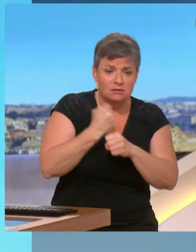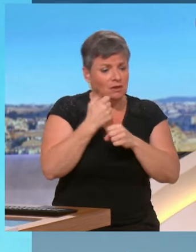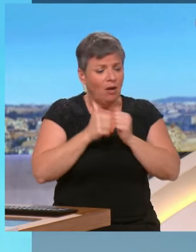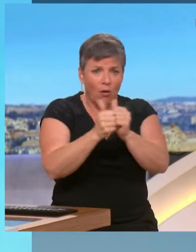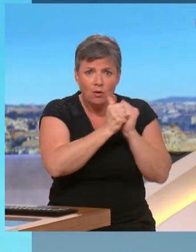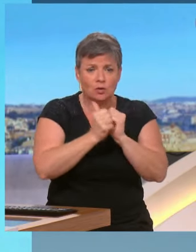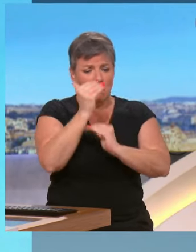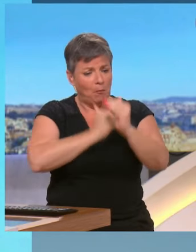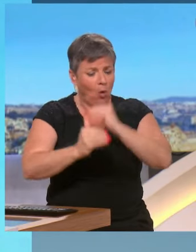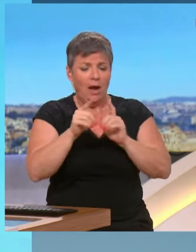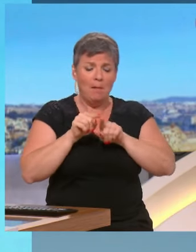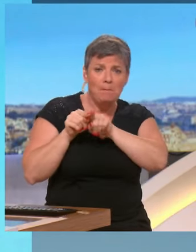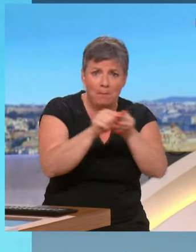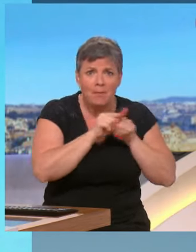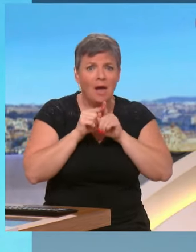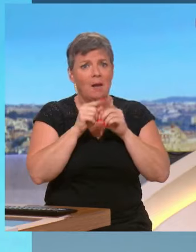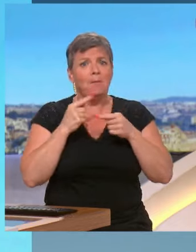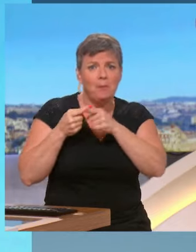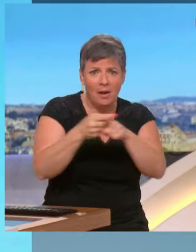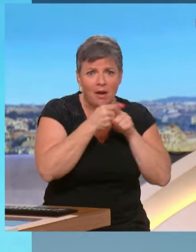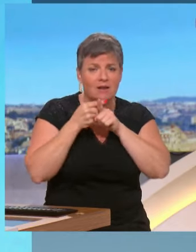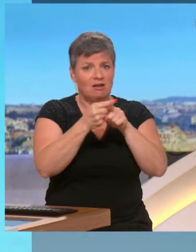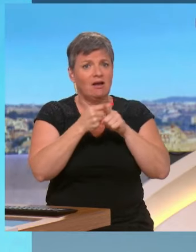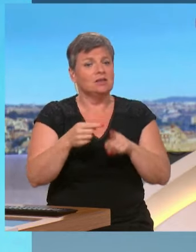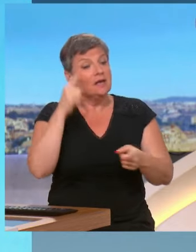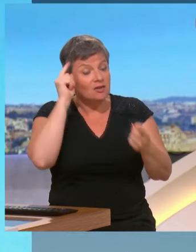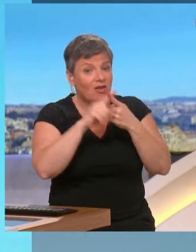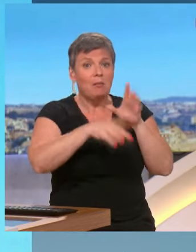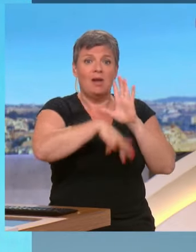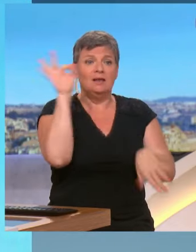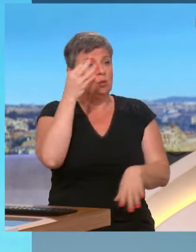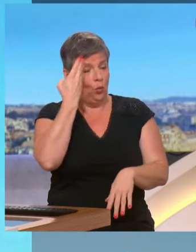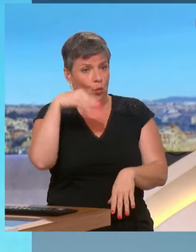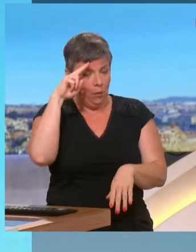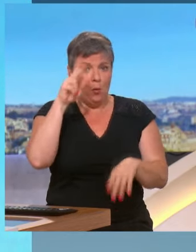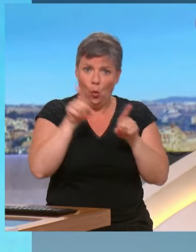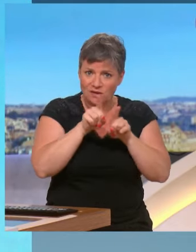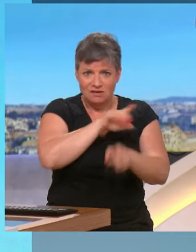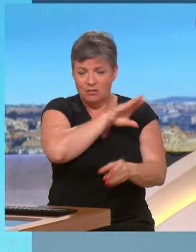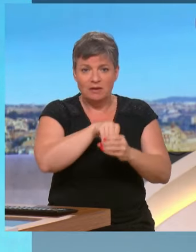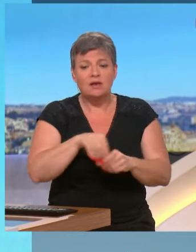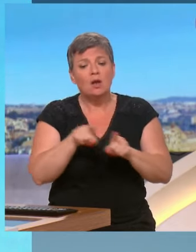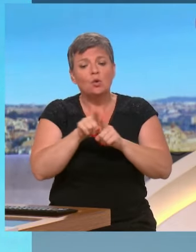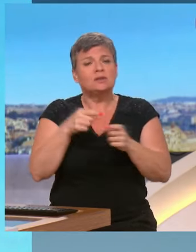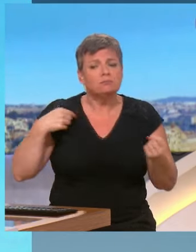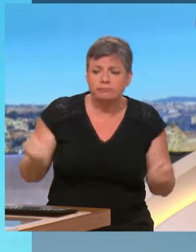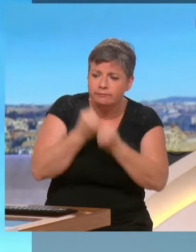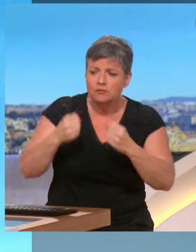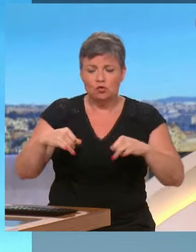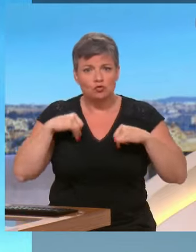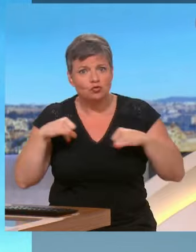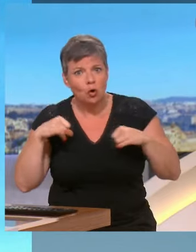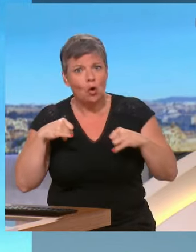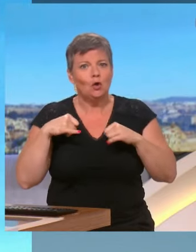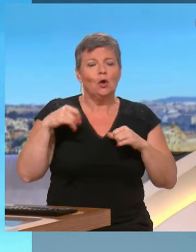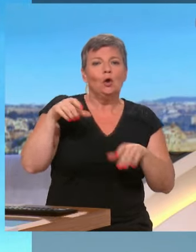questions européennes. Et je voudrais saluer ici l'initiative des jeunes de la NUPES, donc les jeunes socialistes, les jeunes écolos, les jeunes insoumis.-nous, parce qu nous